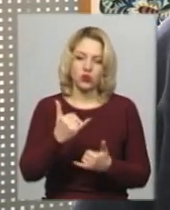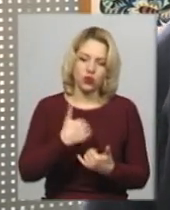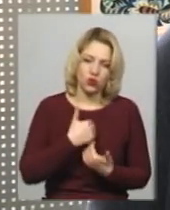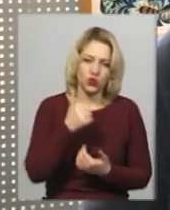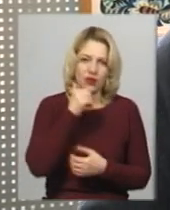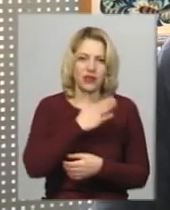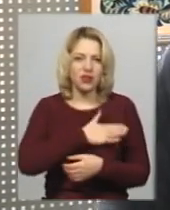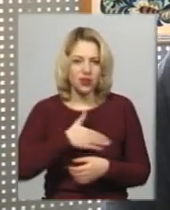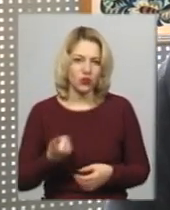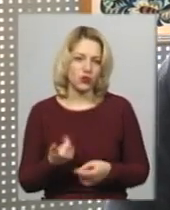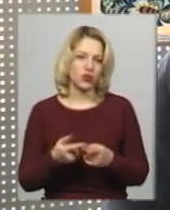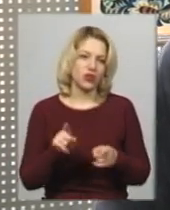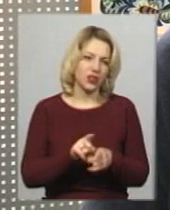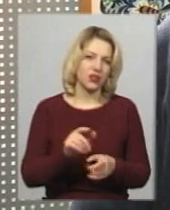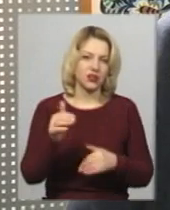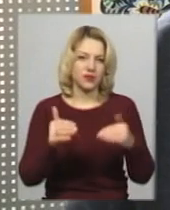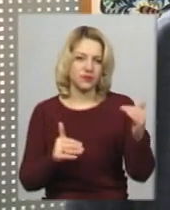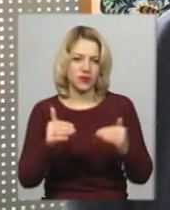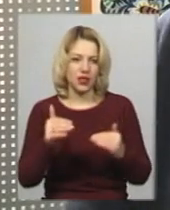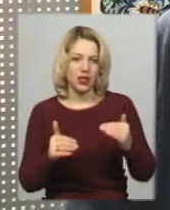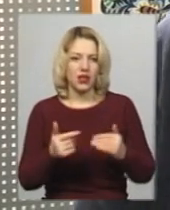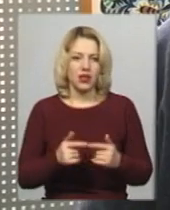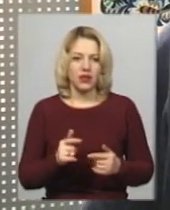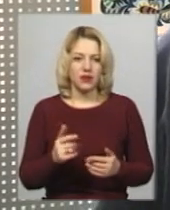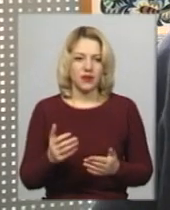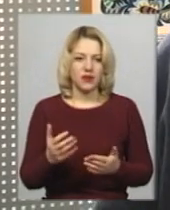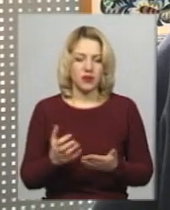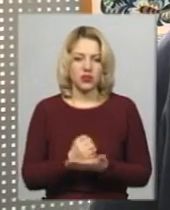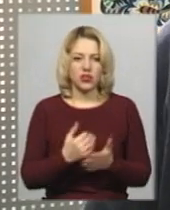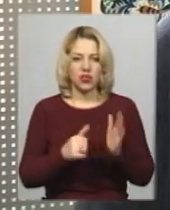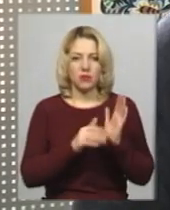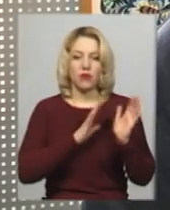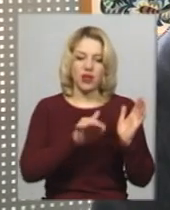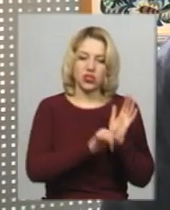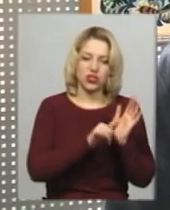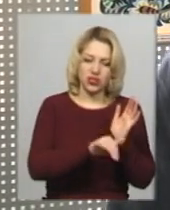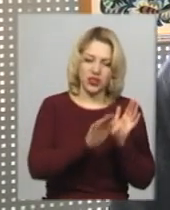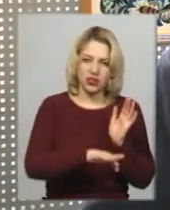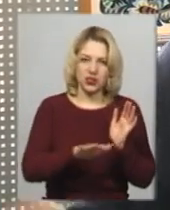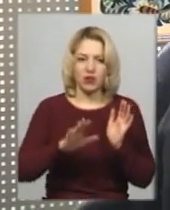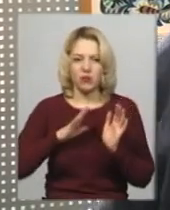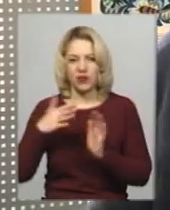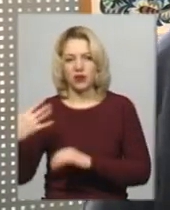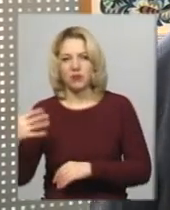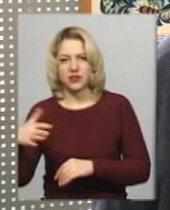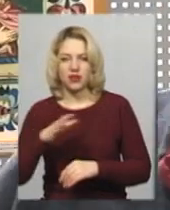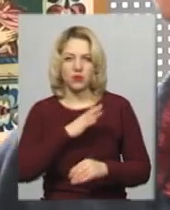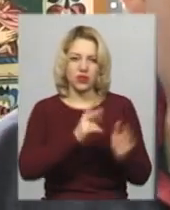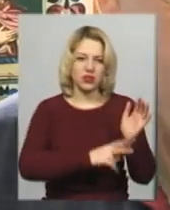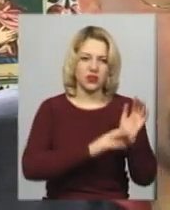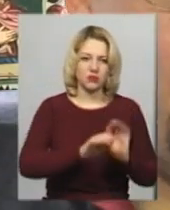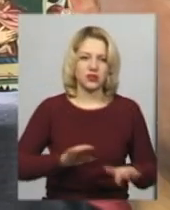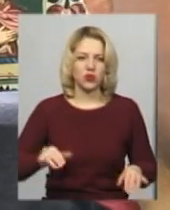І так виходить, що трошки, буває 60 дітей, буває 50 дітей, буває 70 дітей.